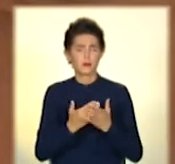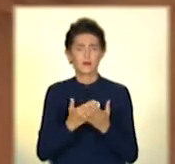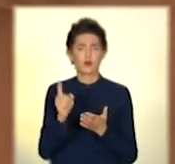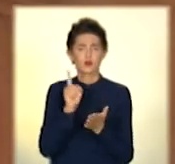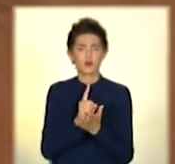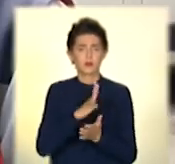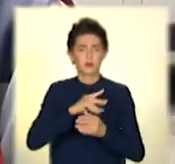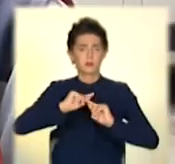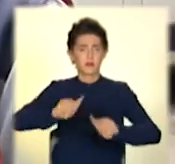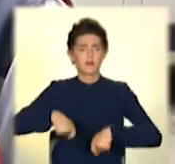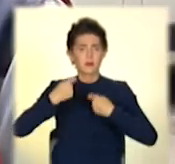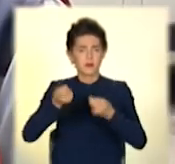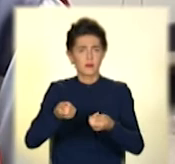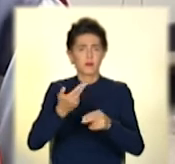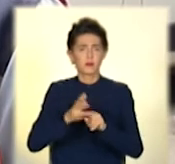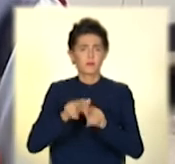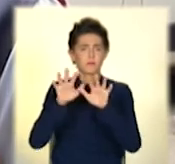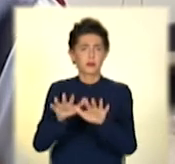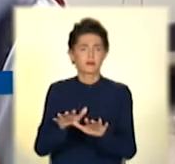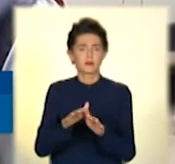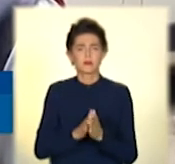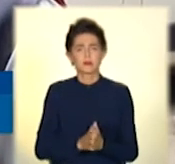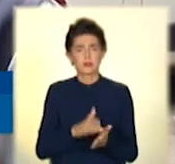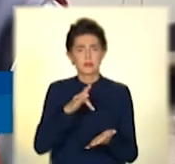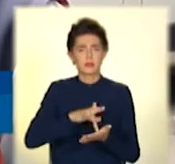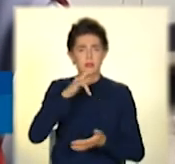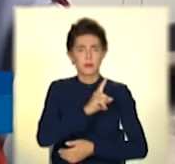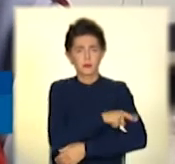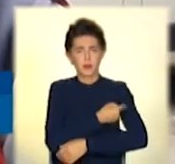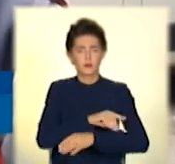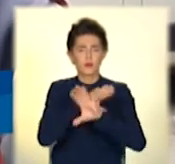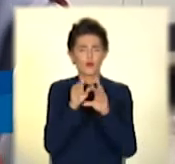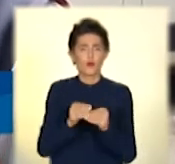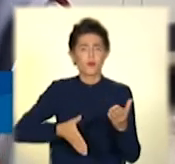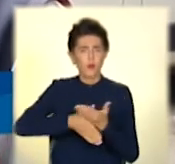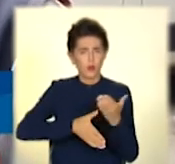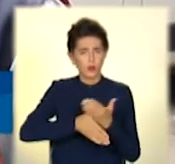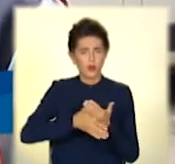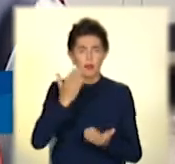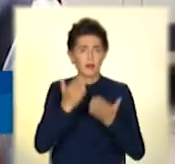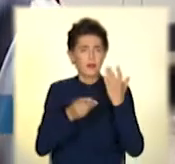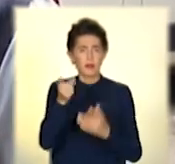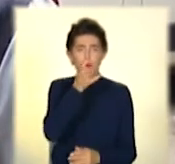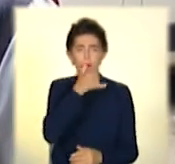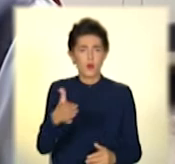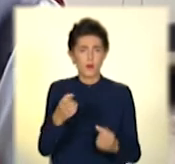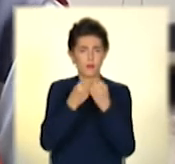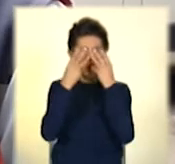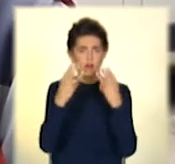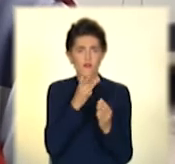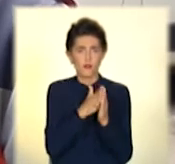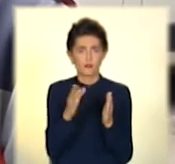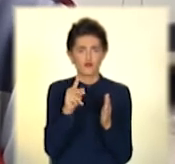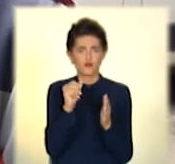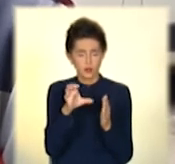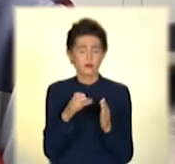повинні передаватися на Центри первичньої медико-санітарної допомоги. Якщо вони не в стані обслужити течення часу, тоді бригада